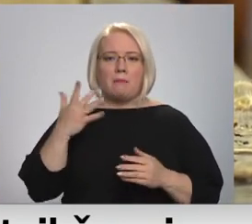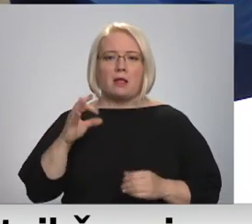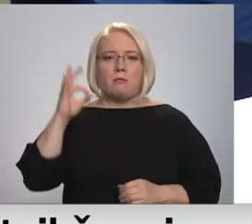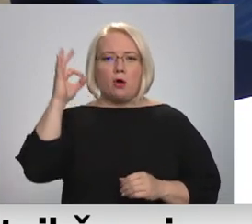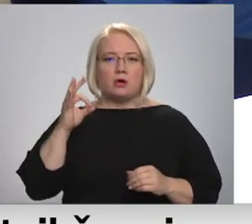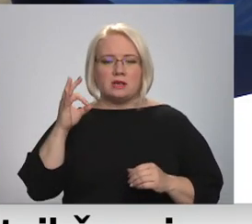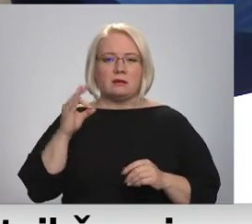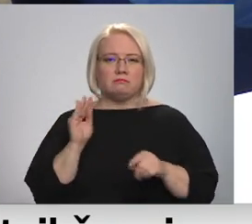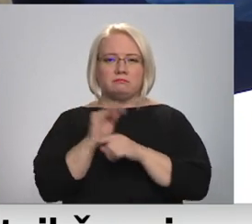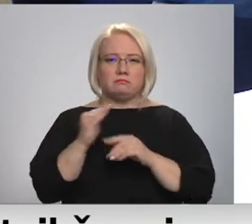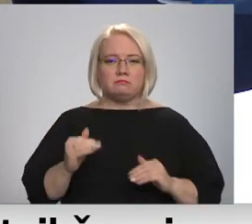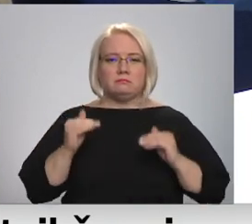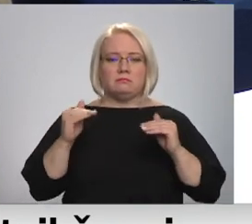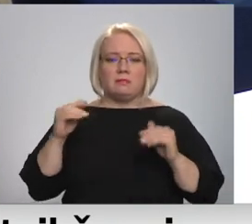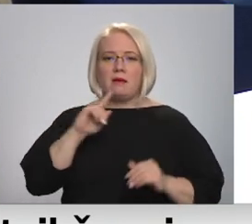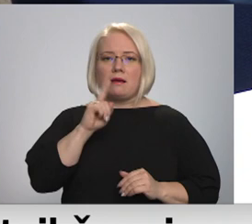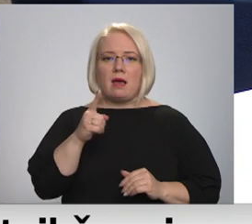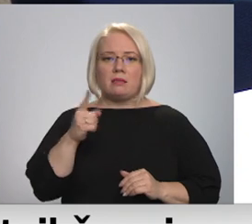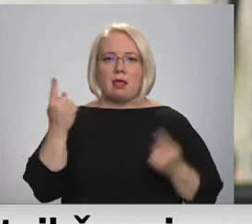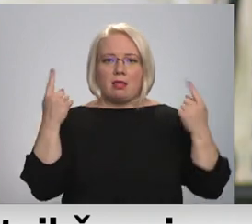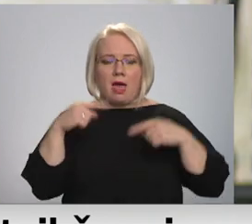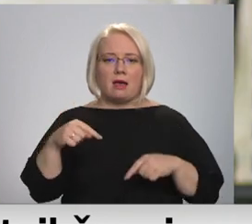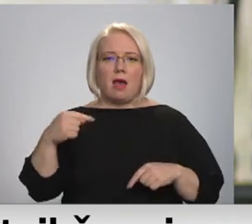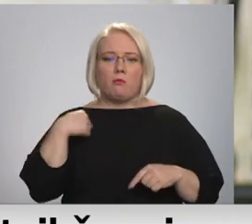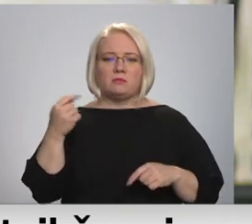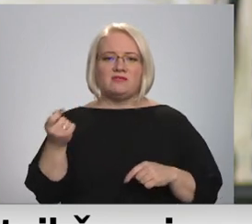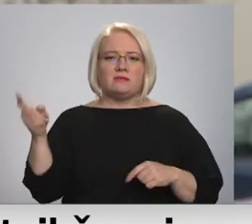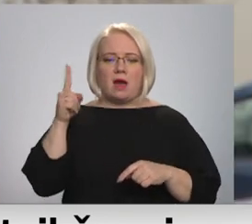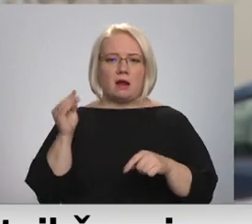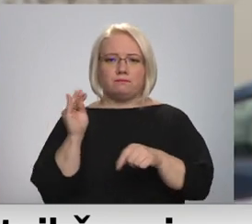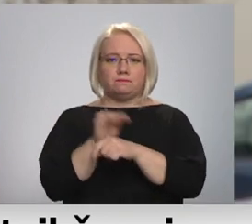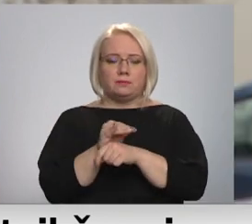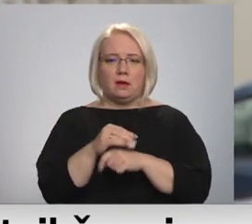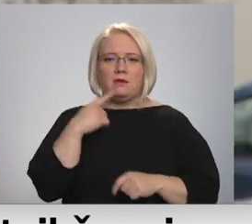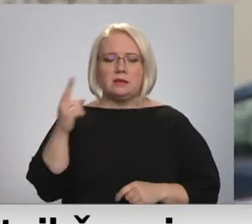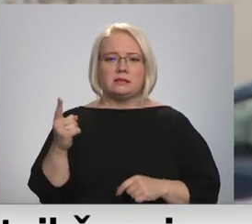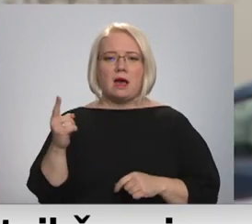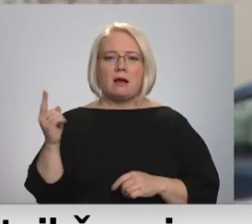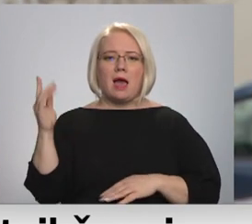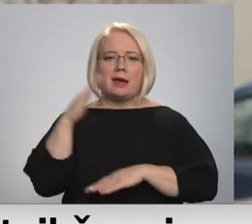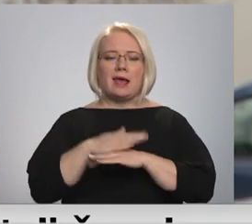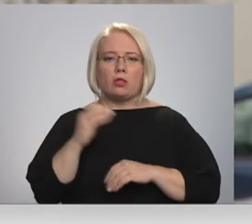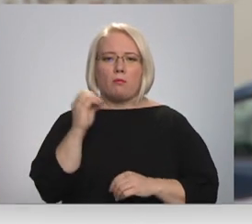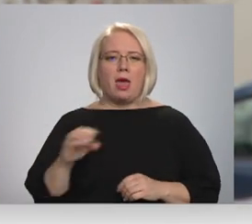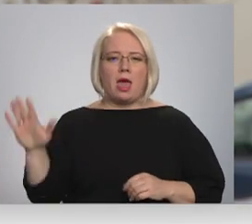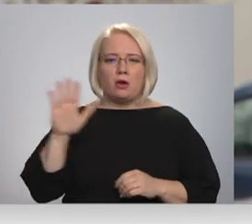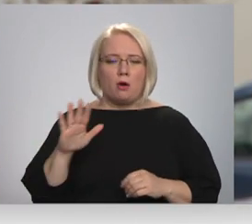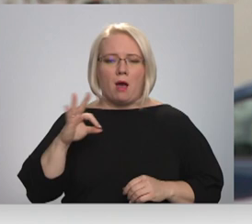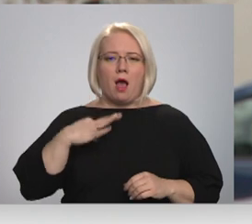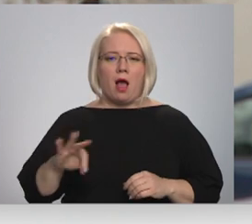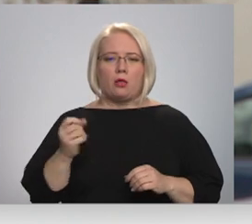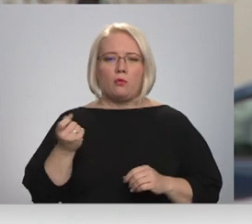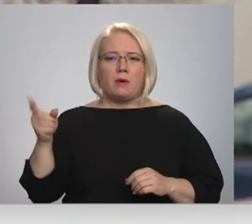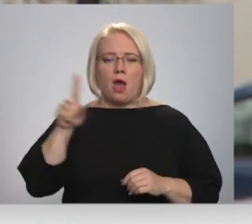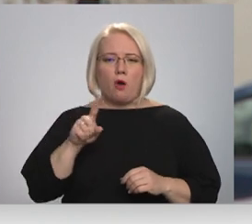tuvu 10% gadu laikā mums ir viens no augstākajiem savienībā. Rietuma Eiropā algas pieaugumi ir daudz zemāk, tie 2